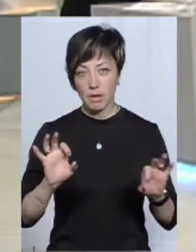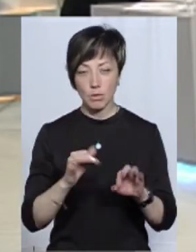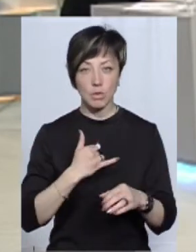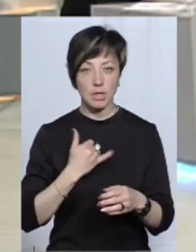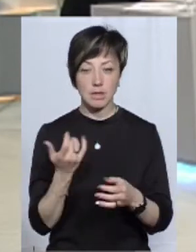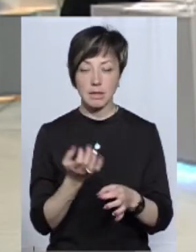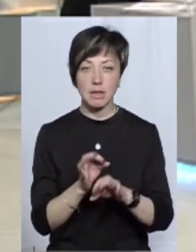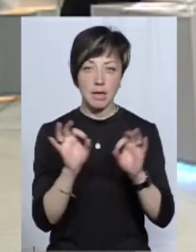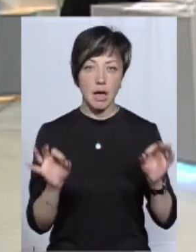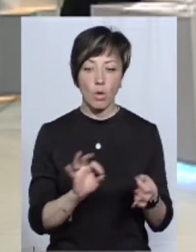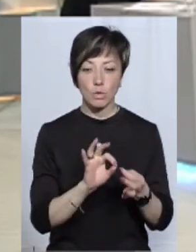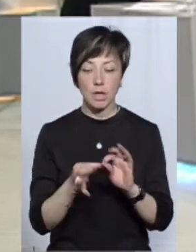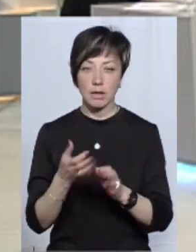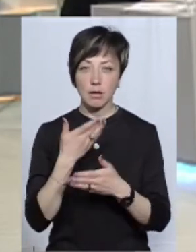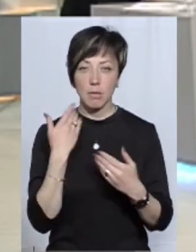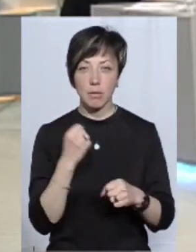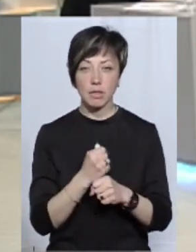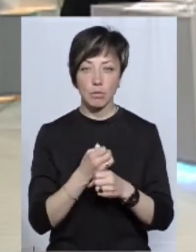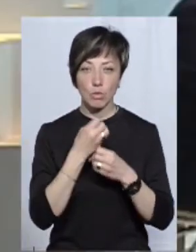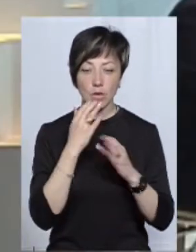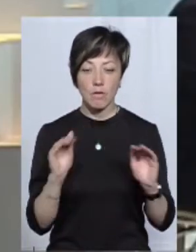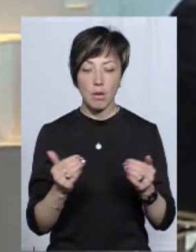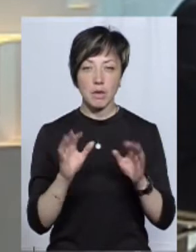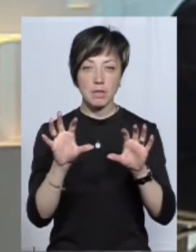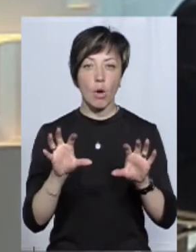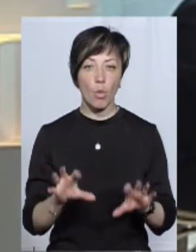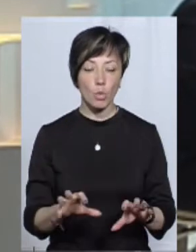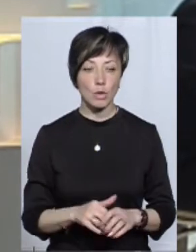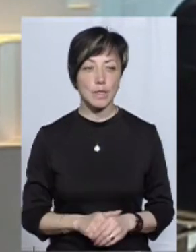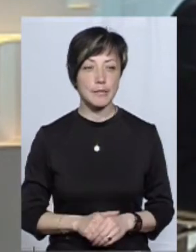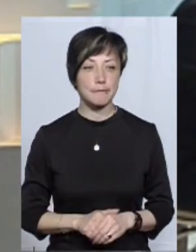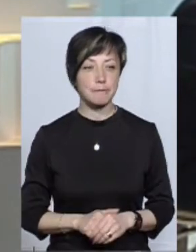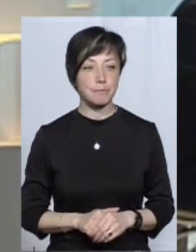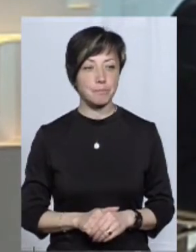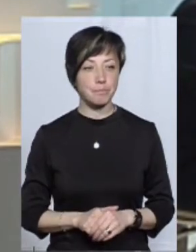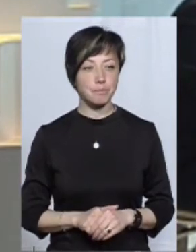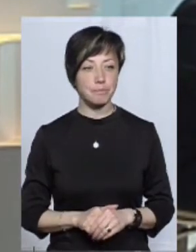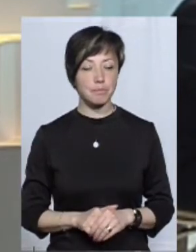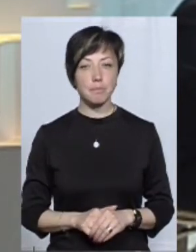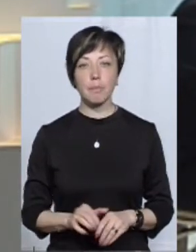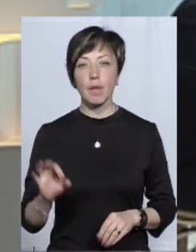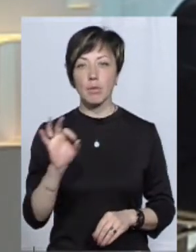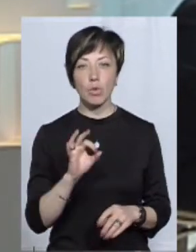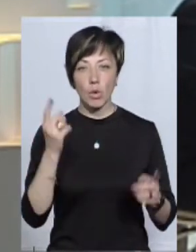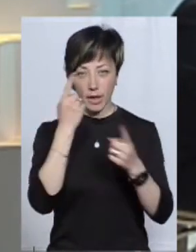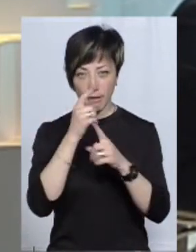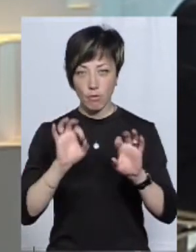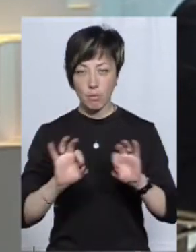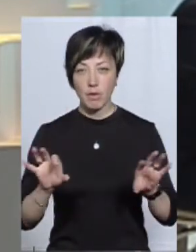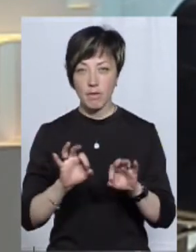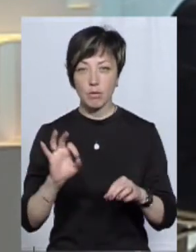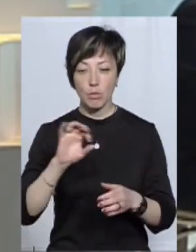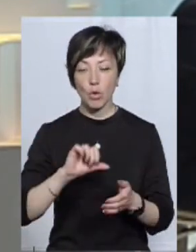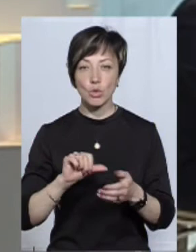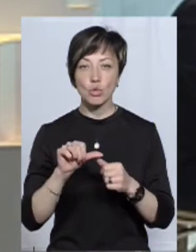ніяких ускладнень немає, що всі працюють позитивно в рамках закону. Щодо інформування про зовнішню